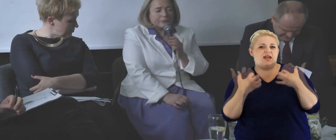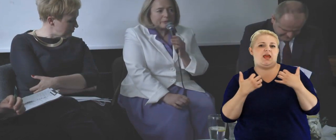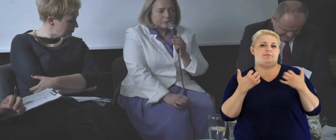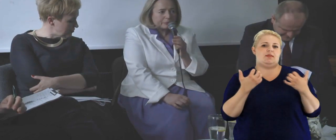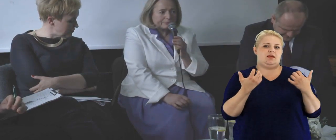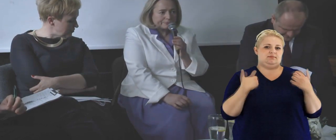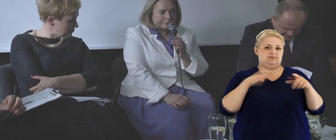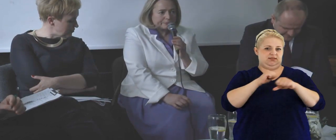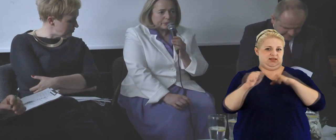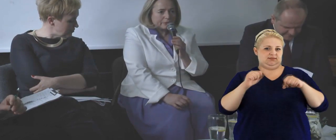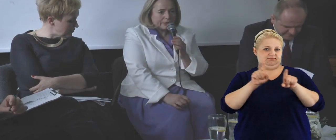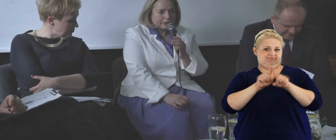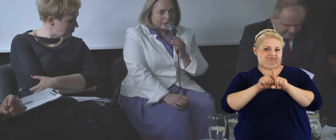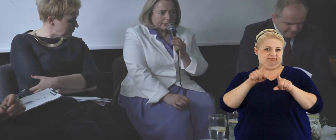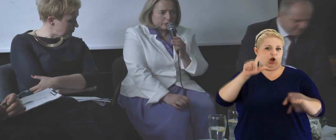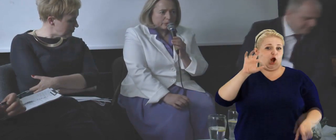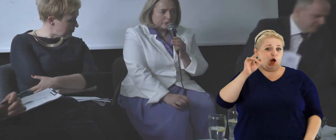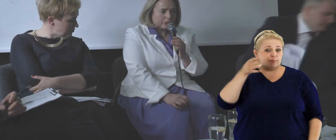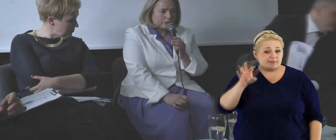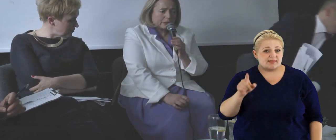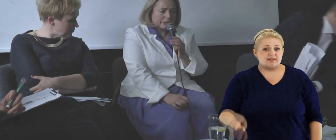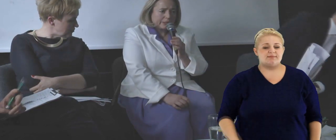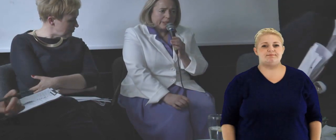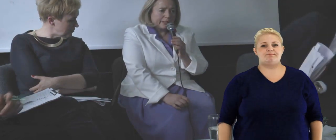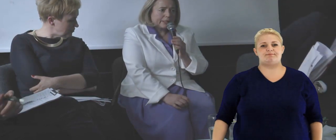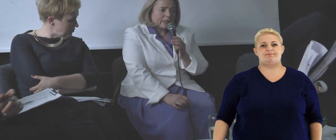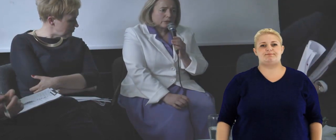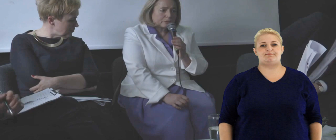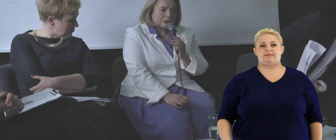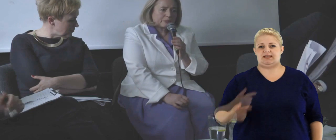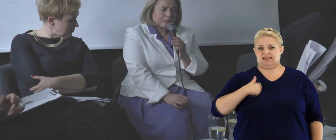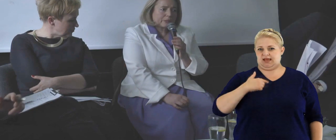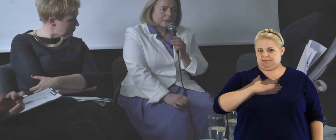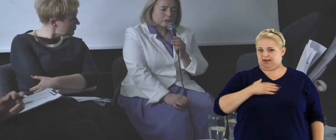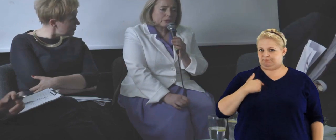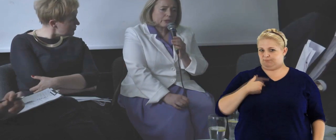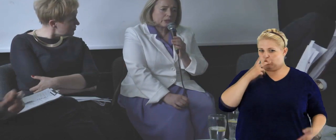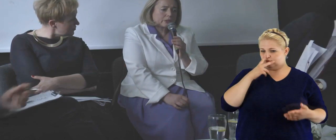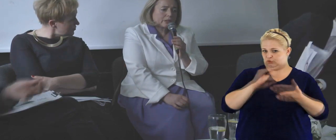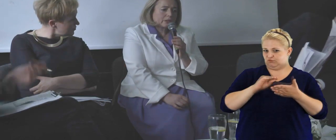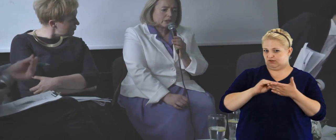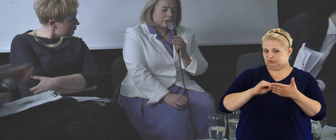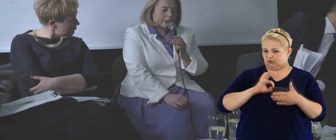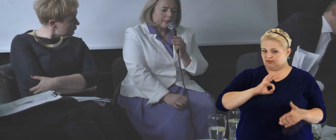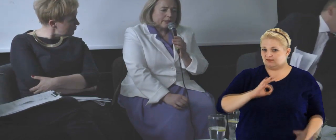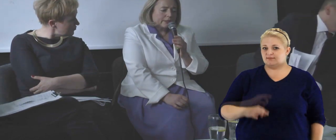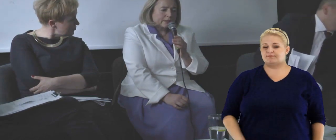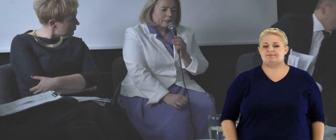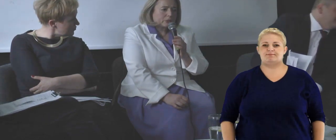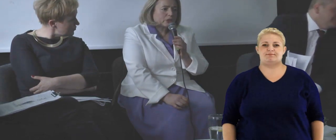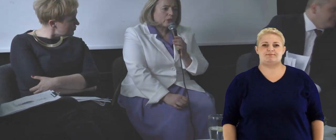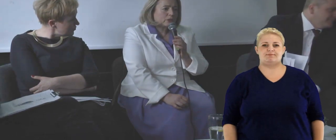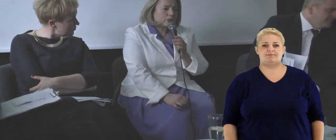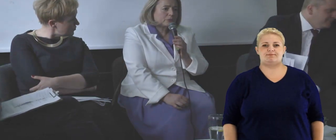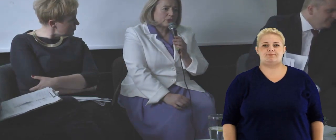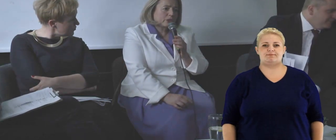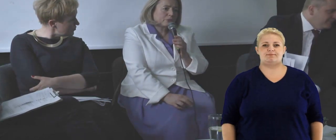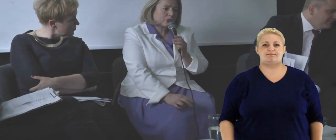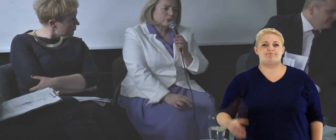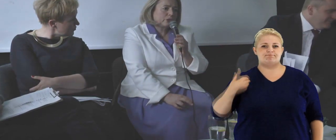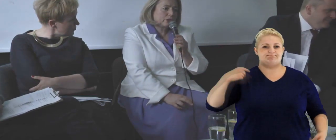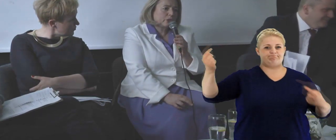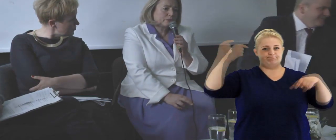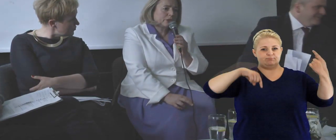bywamy poddawani takiemu lobbyingowi i ja osobiście miałam takie doświadczenia, że przychodzą,